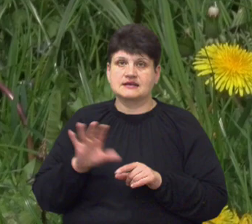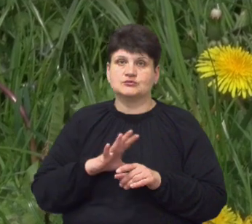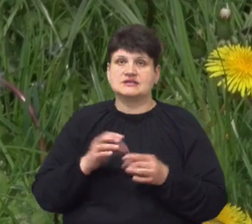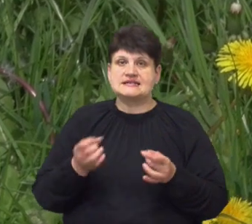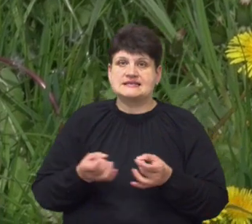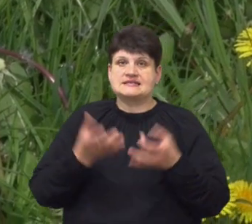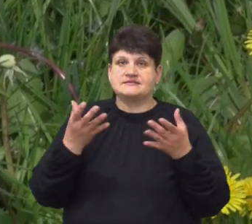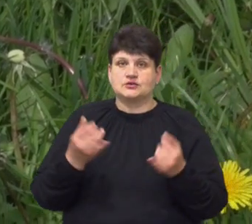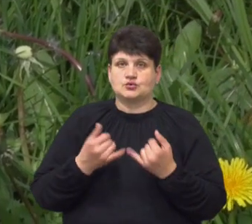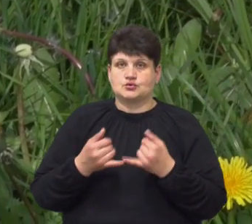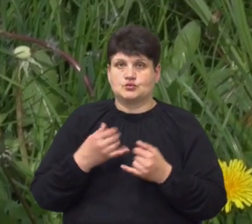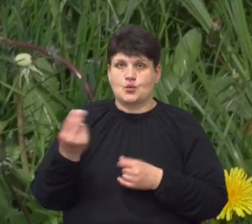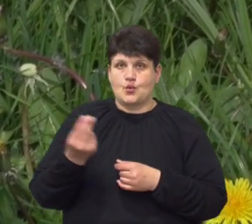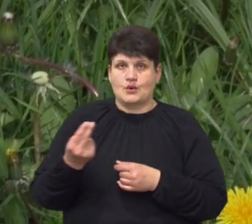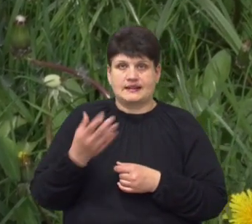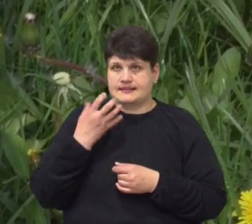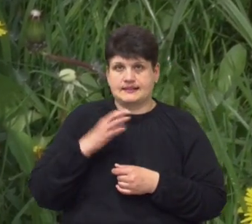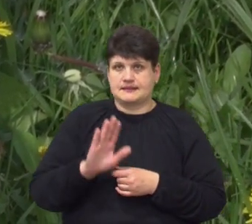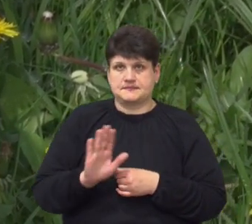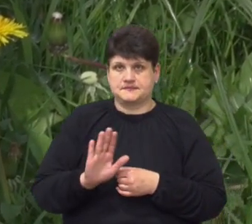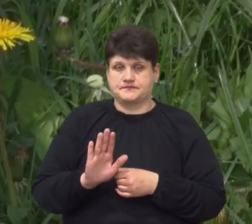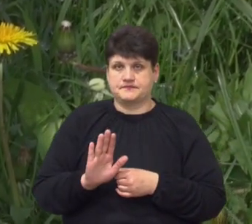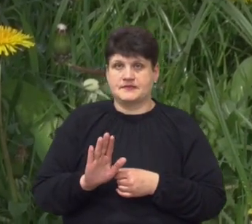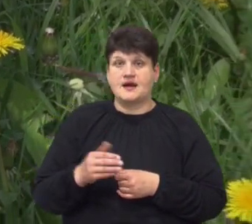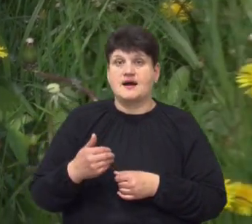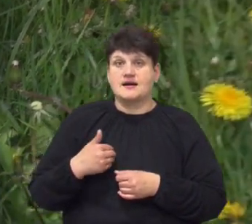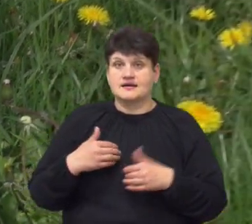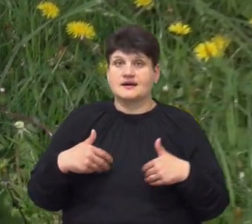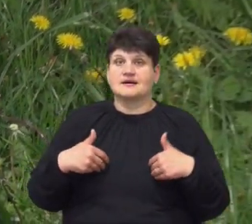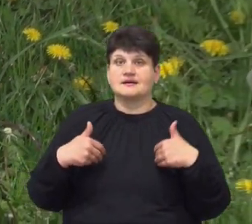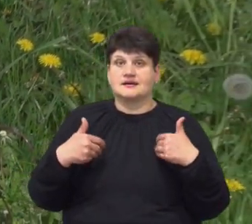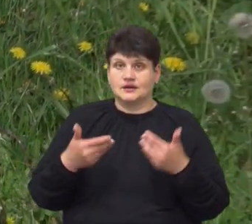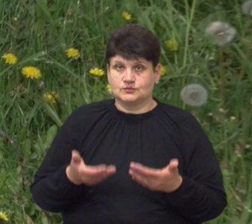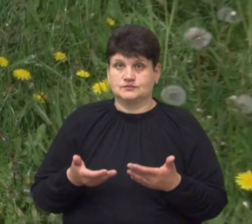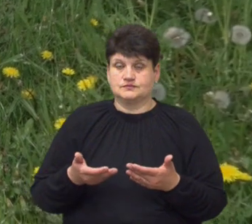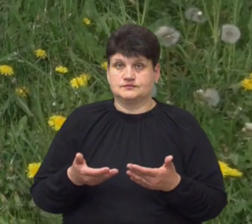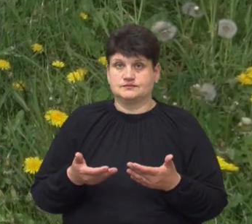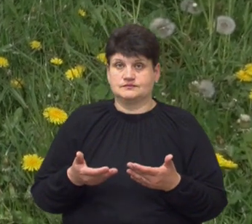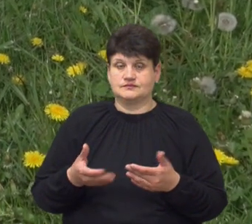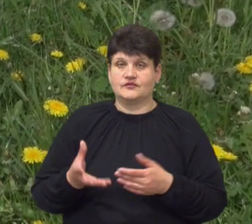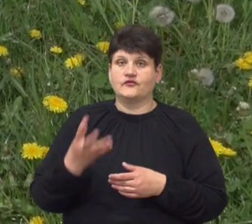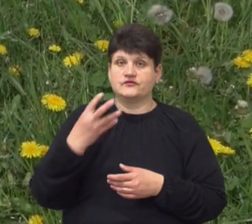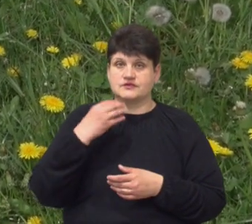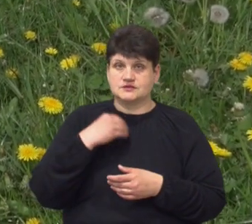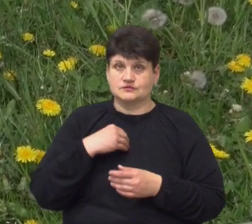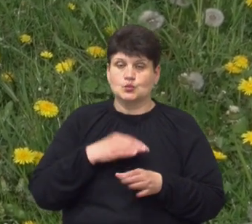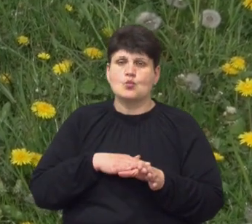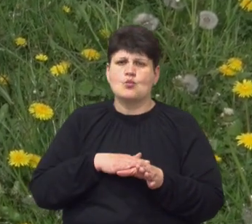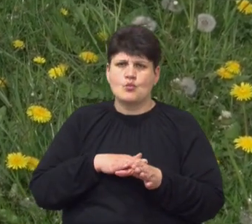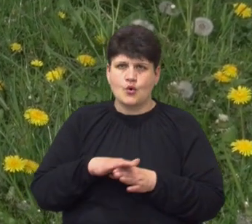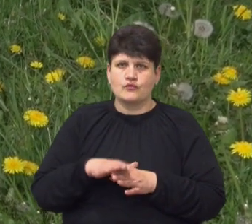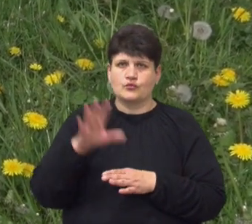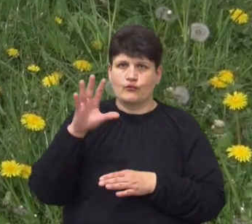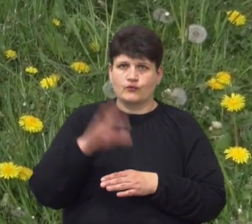-жовтявого кольору, не темнішого. Але я рекомендую вживати повністю всю